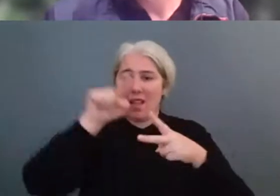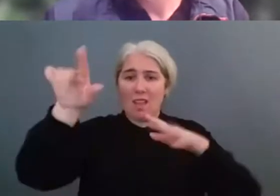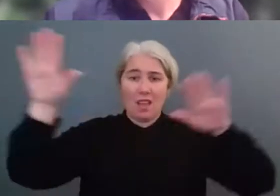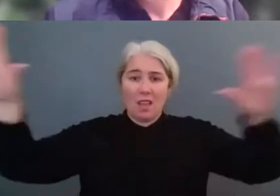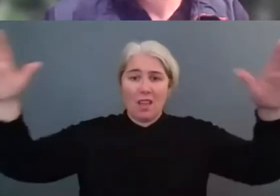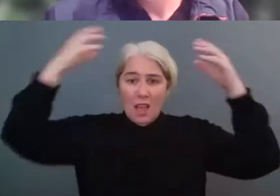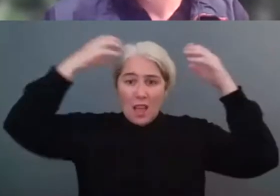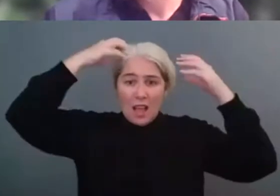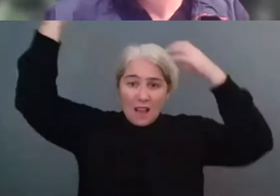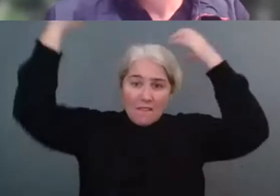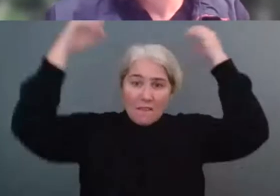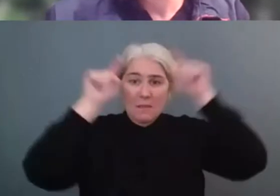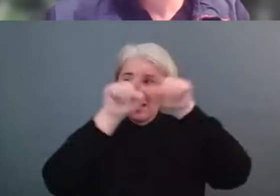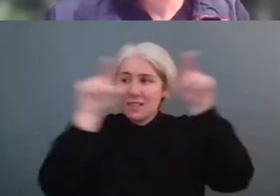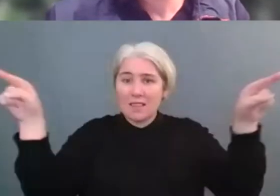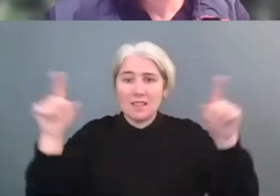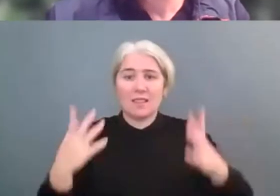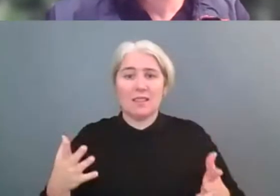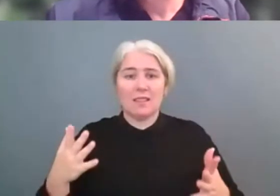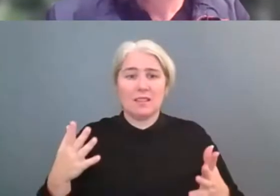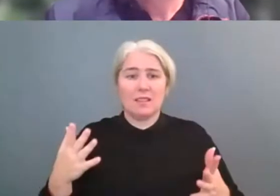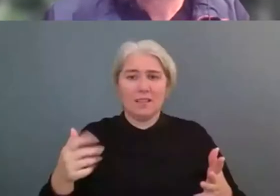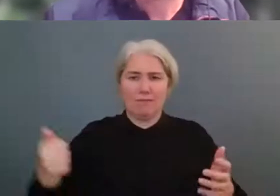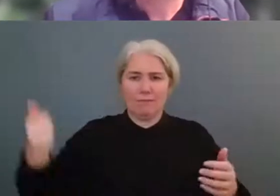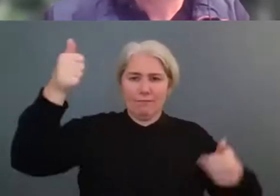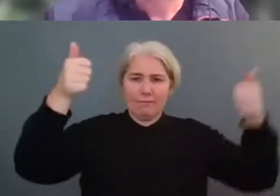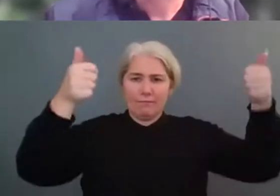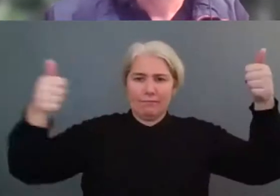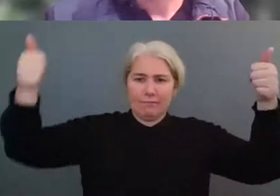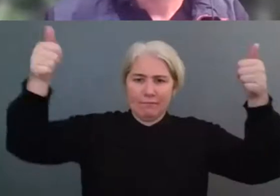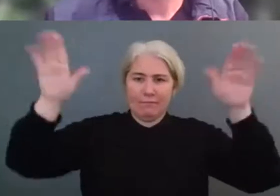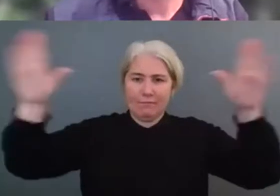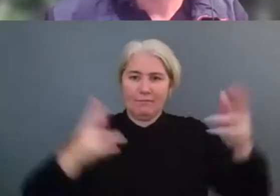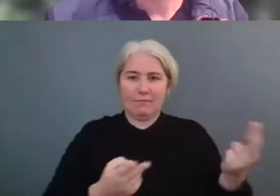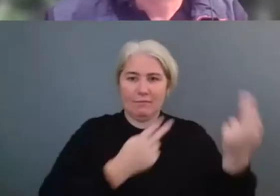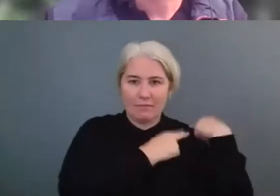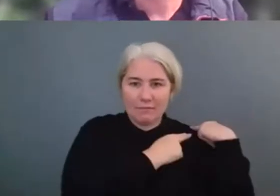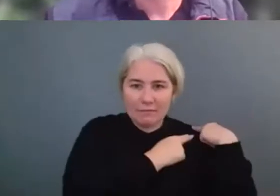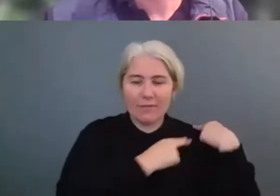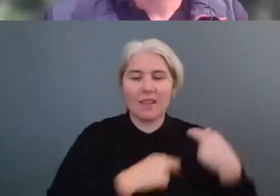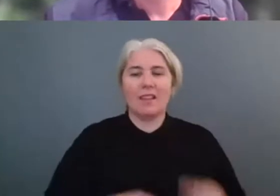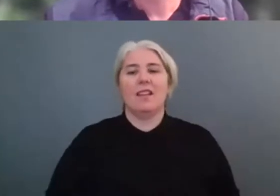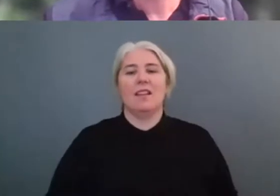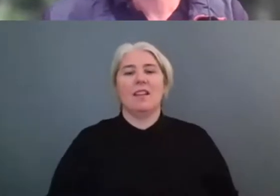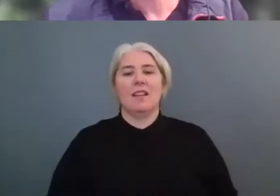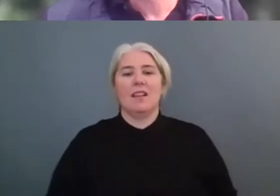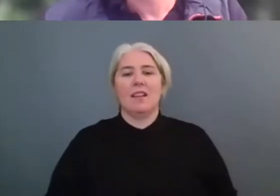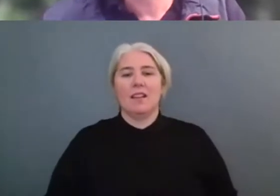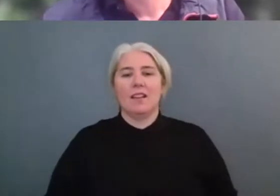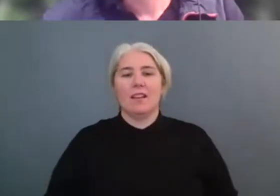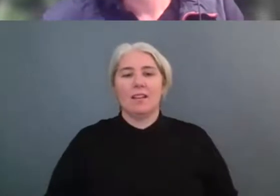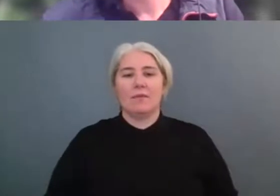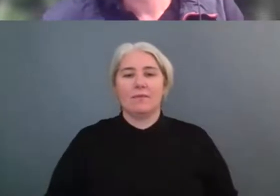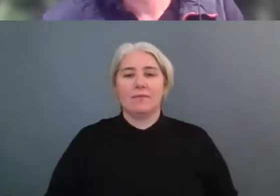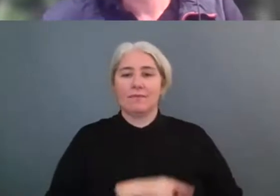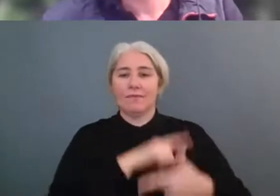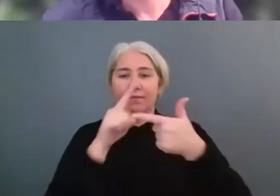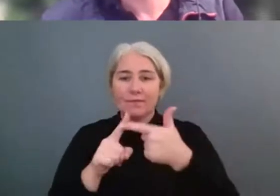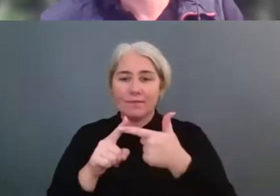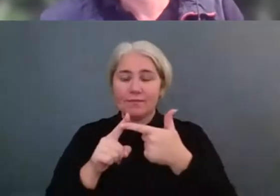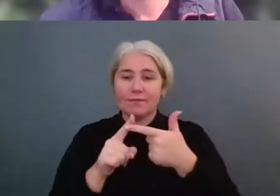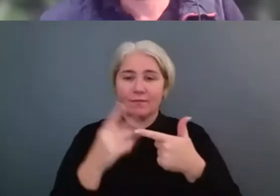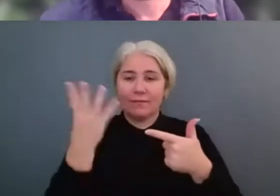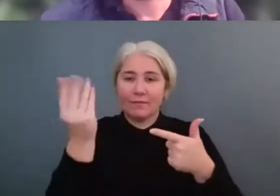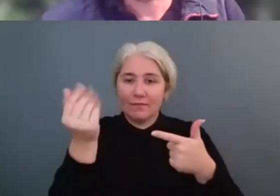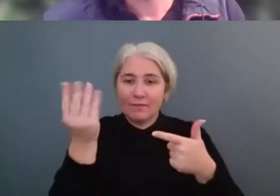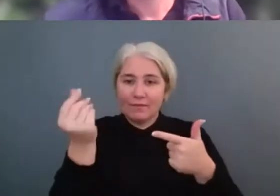et l'éco conditionnalité des aides financière ne peuvent peuvent être aussi des cours d'identité